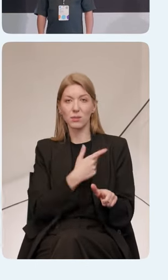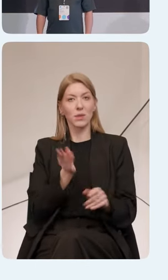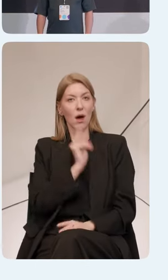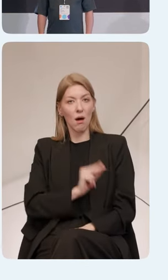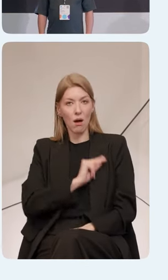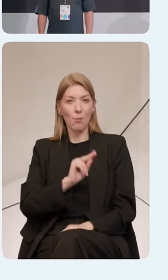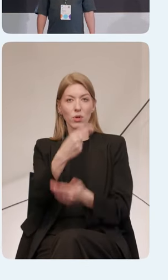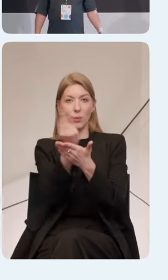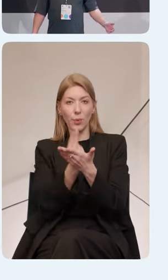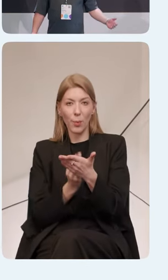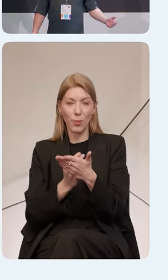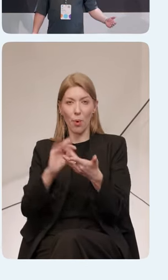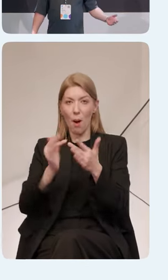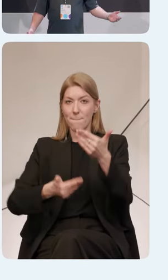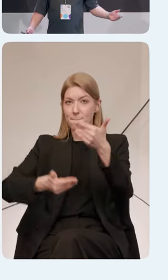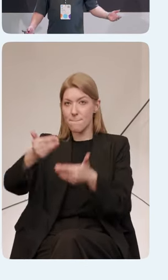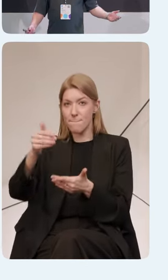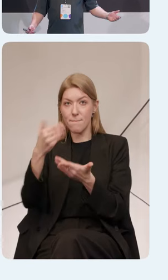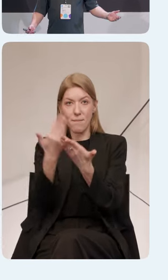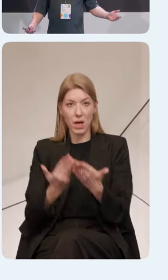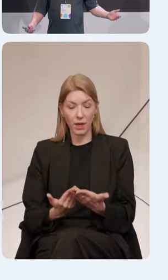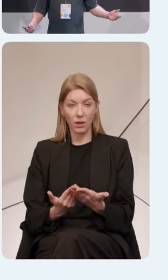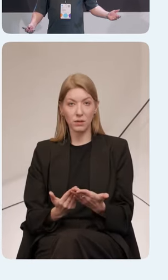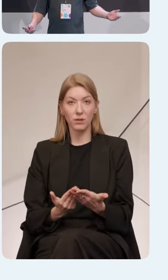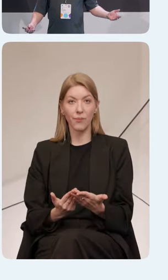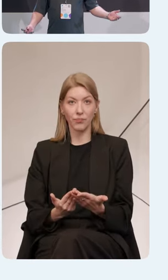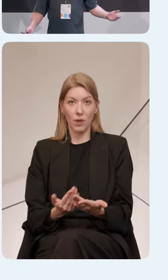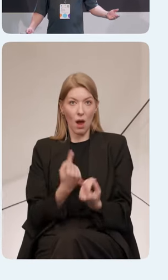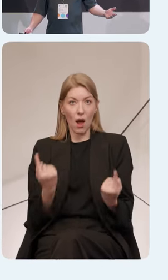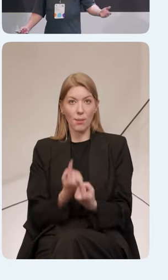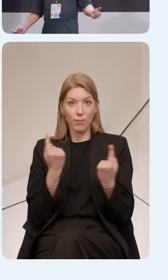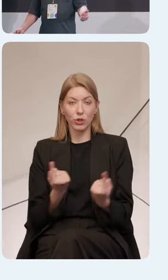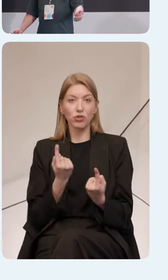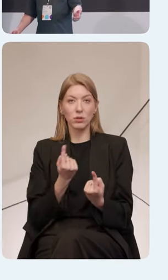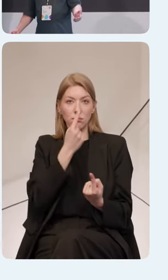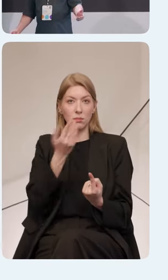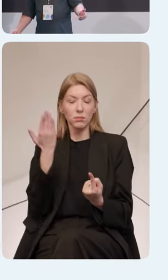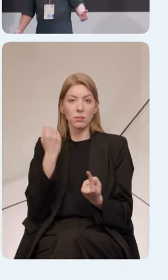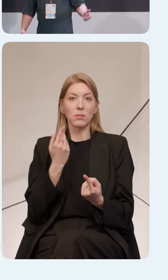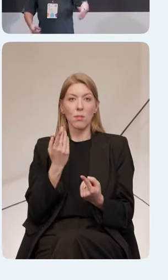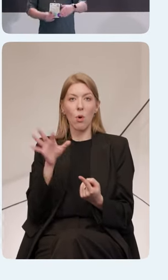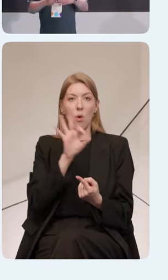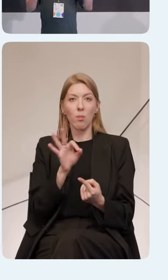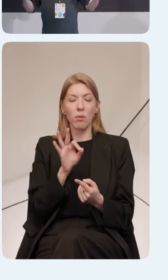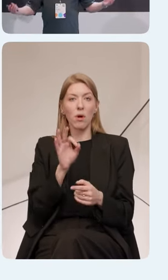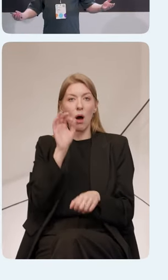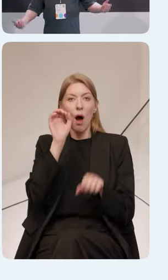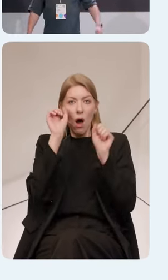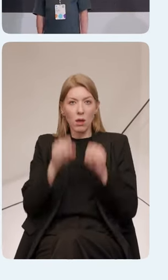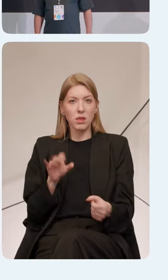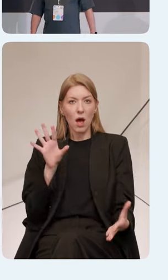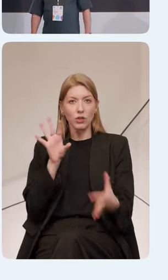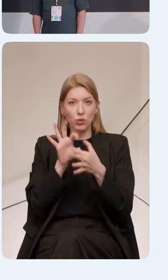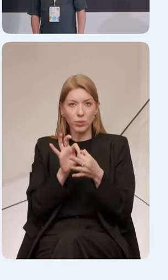макеты, и нам обычно некогда думать о доступности в процессе